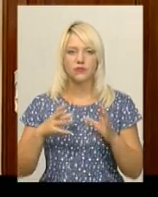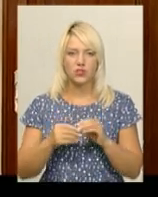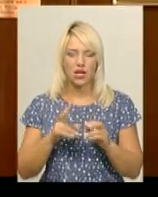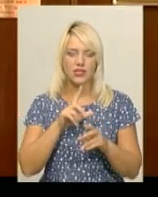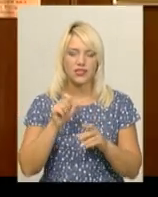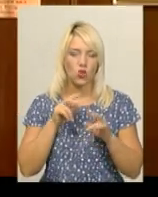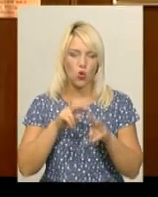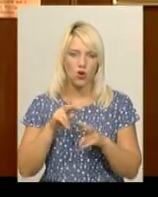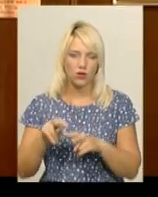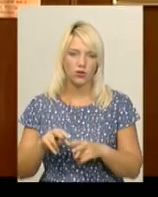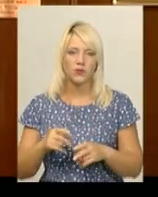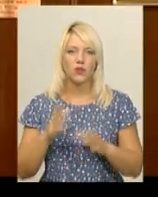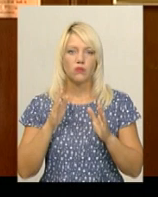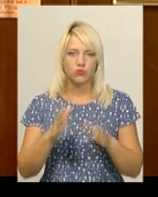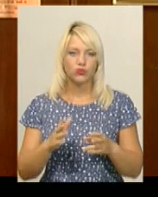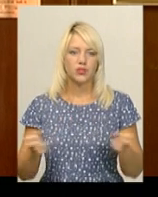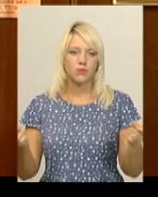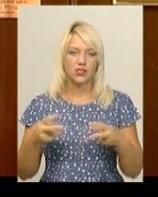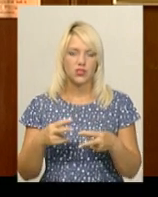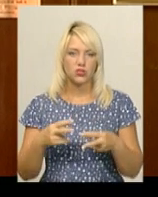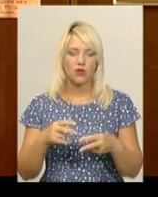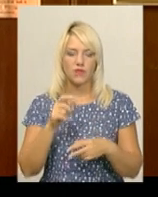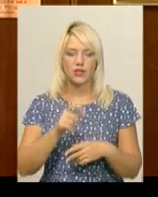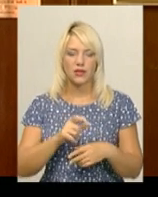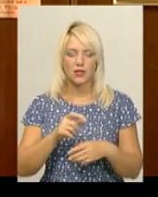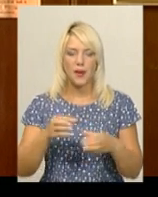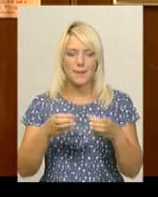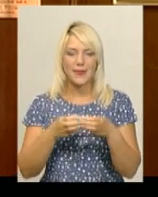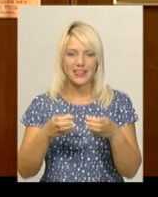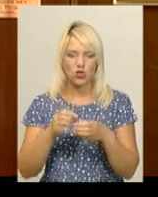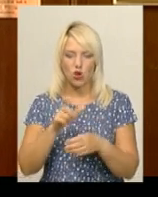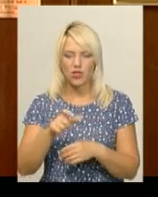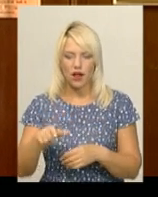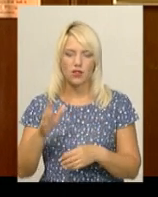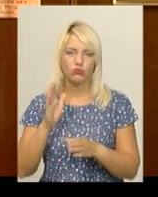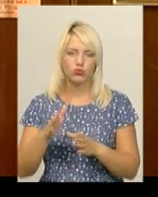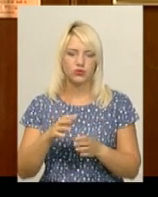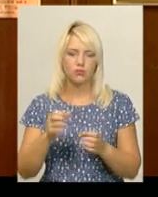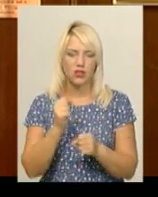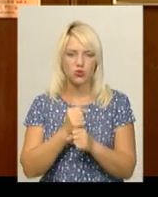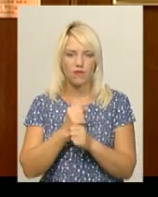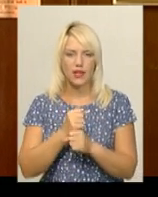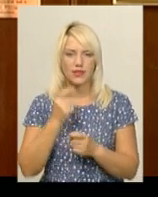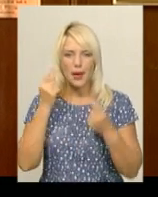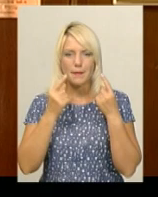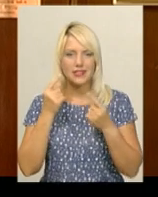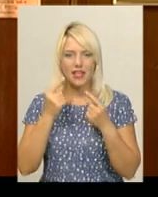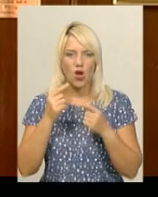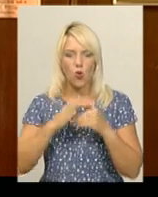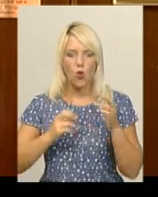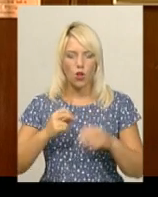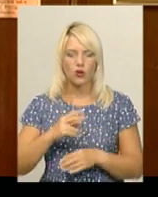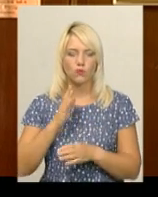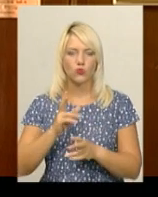доглядом. Буде спеціалізований персонал, буде працювати психолог, будуть відвідувати